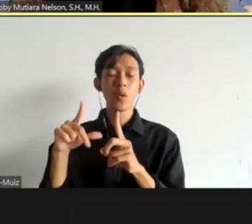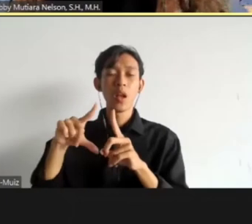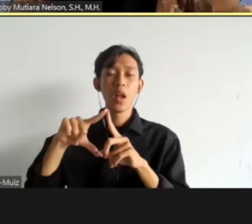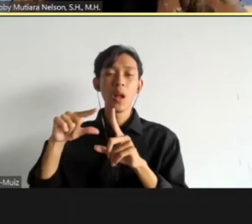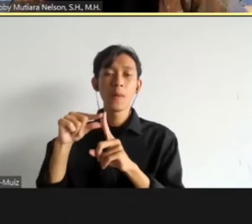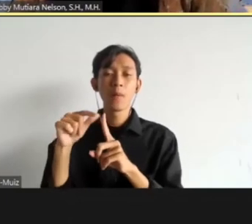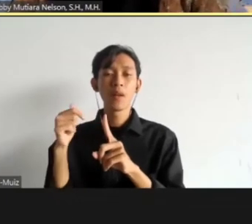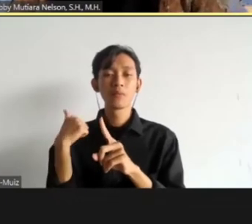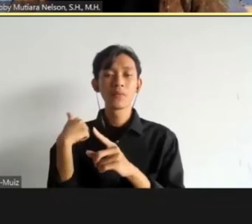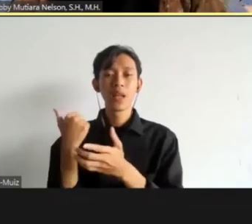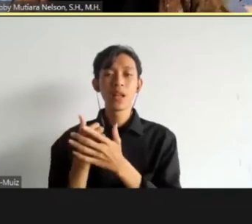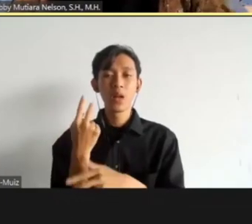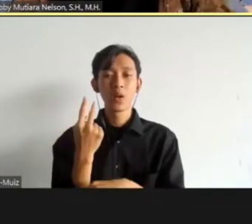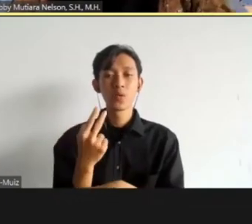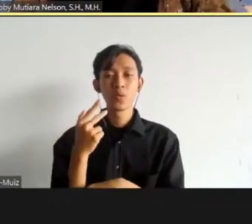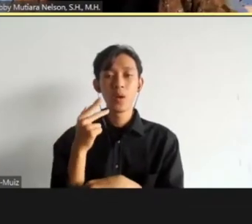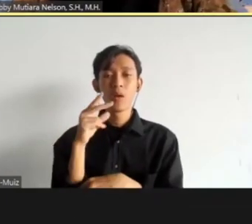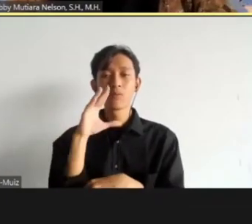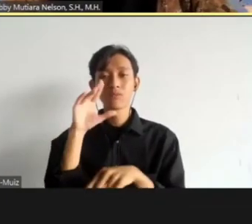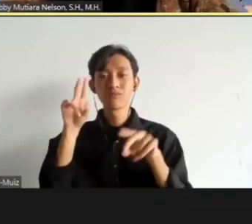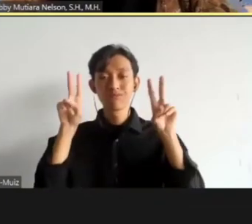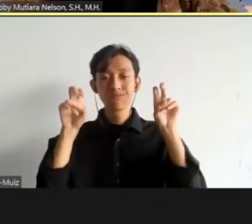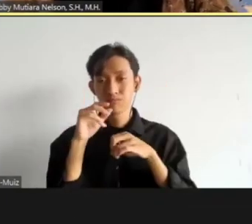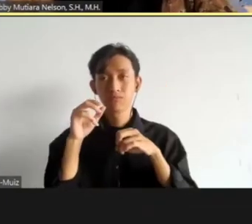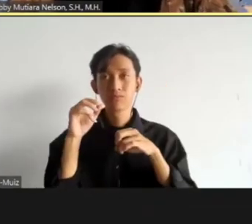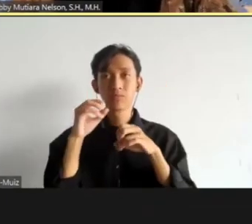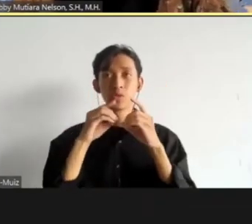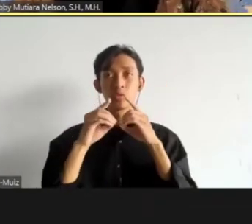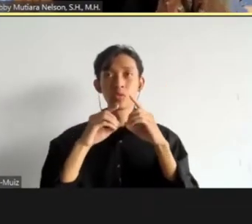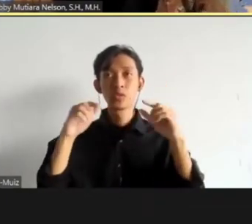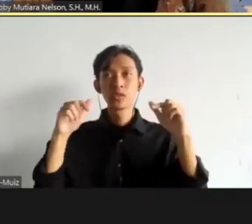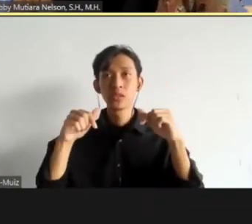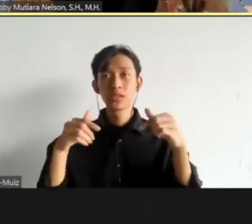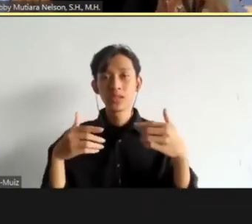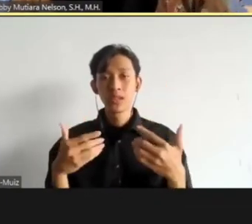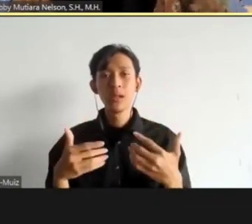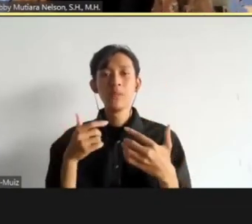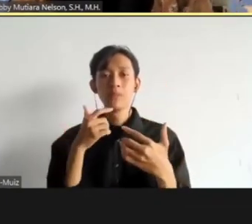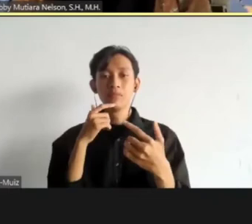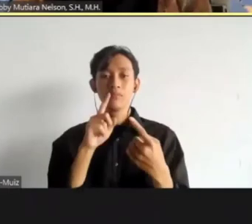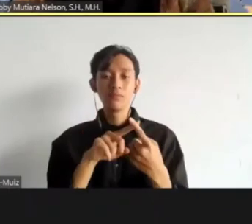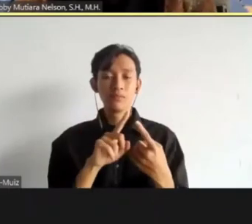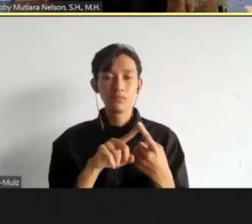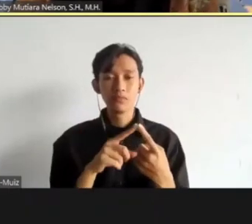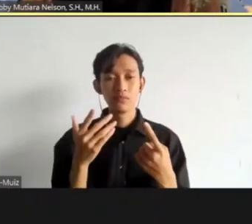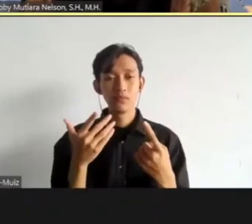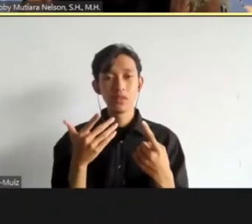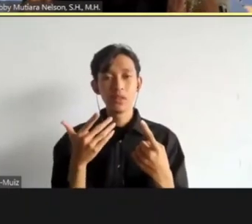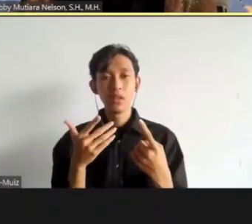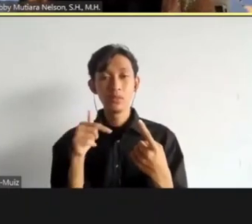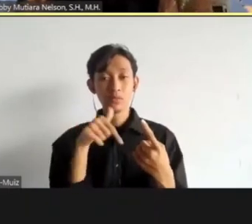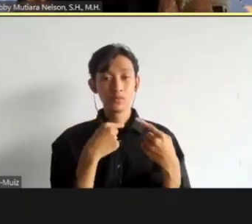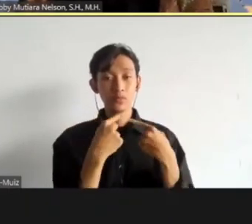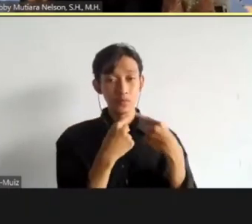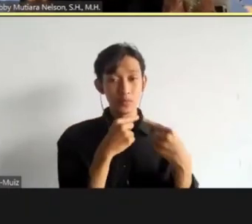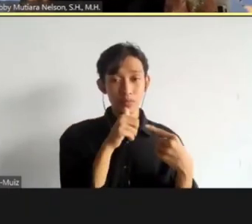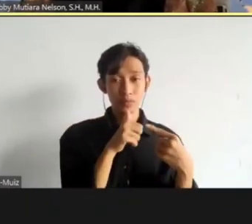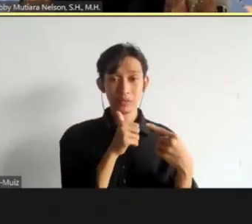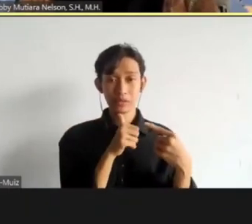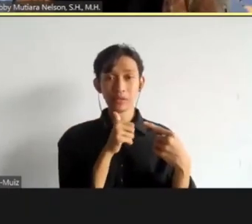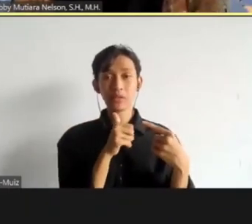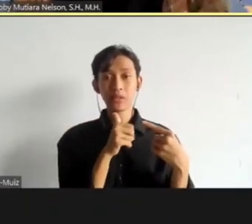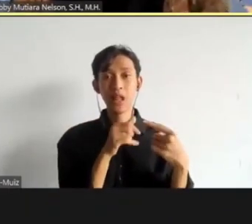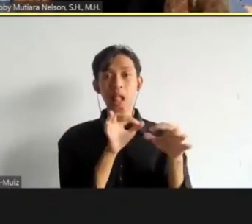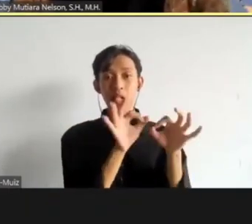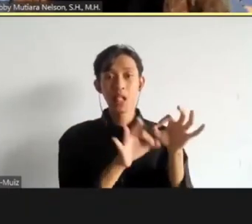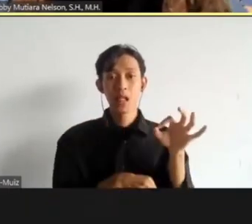Yang ingin saya bahas di dalam diskusi kita, yaitu terkait dengan apakah pelibargan ini dapat dijadikan sebagai suatu alternatif